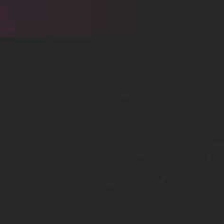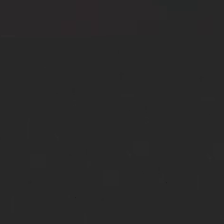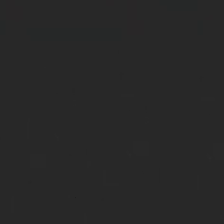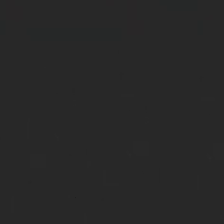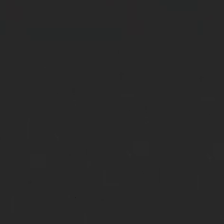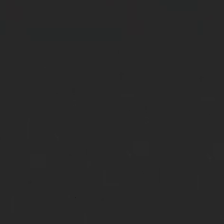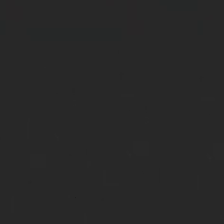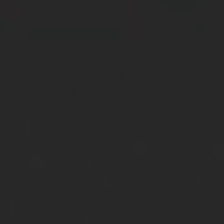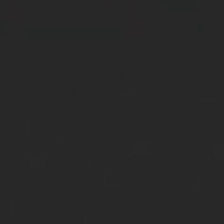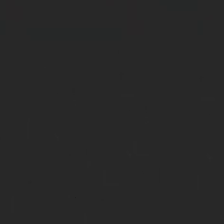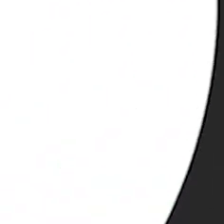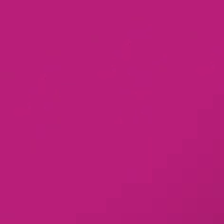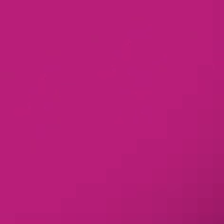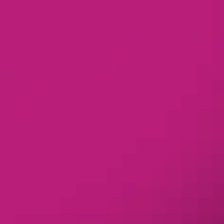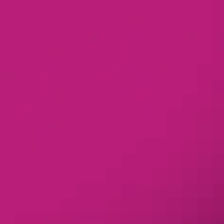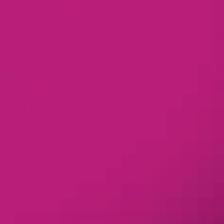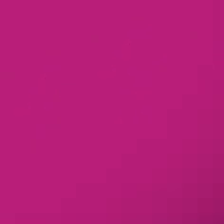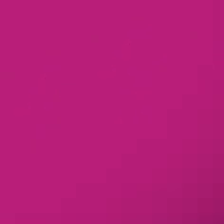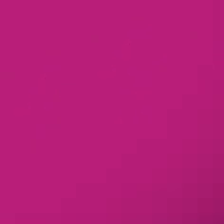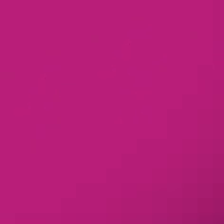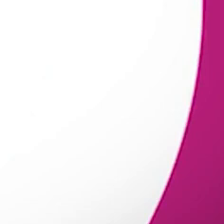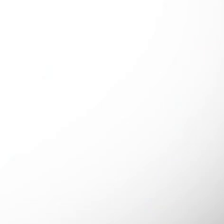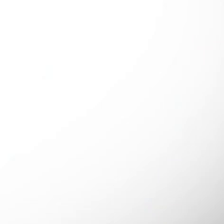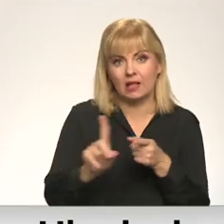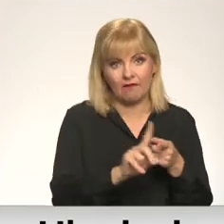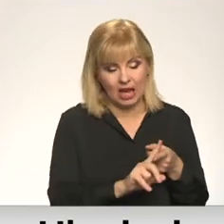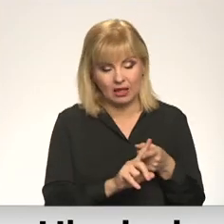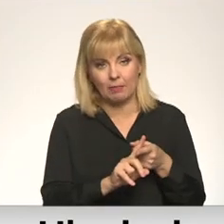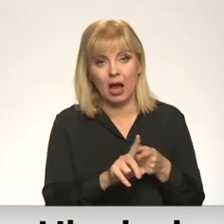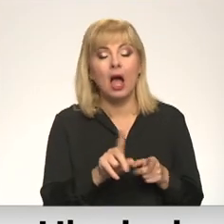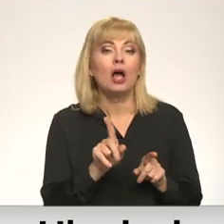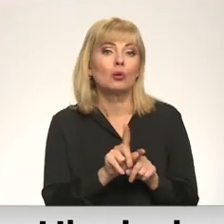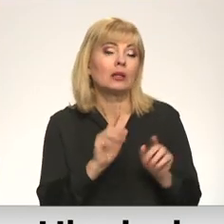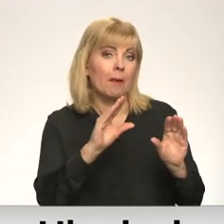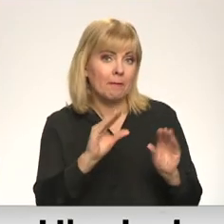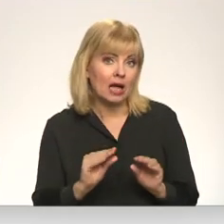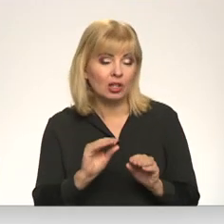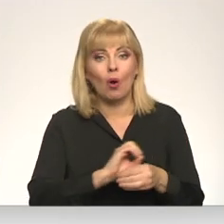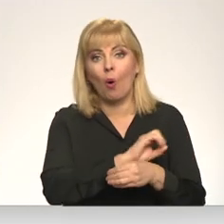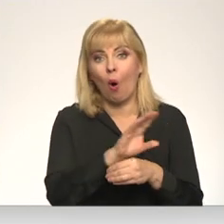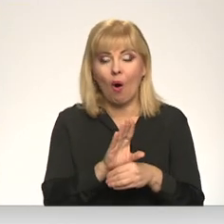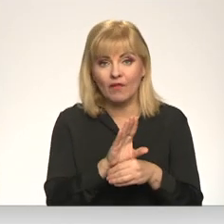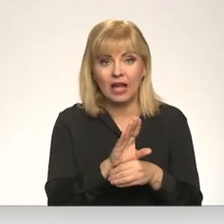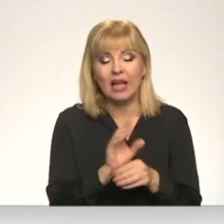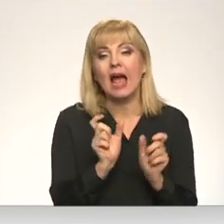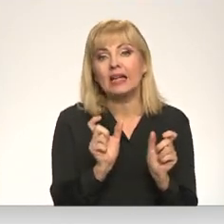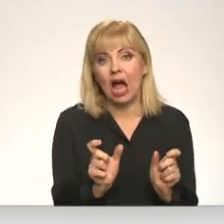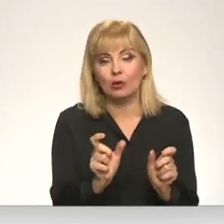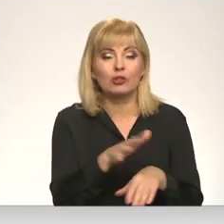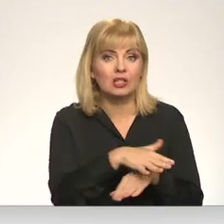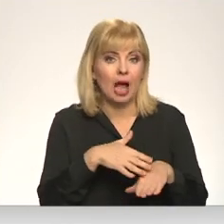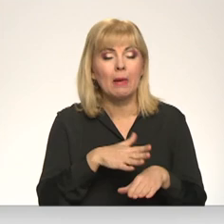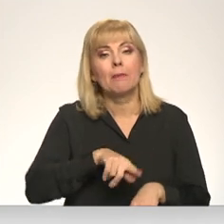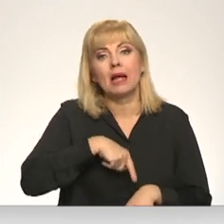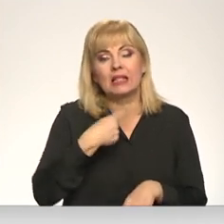Re! Viss ēters ir te! Tikmēr mazinoties Covid-19 ierobežojumiem, Sējams šodien